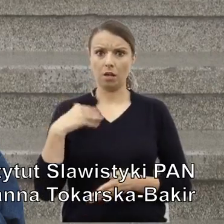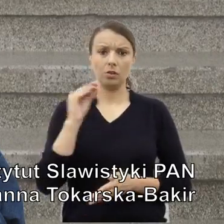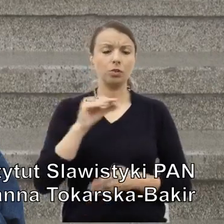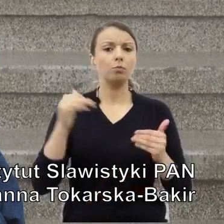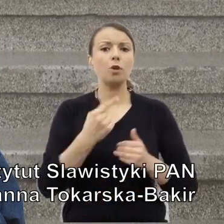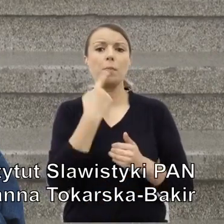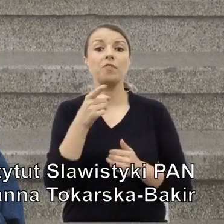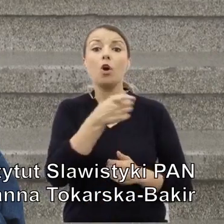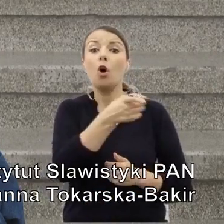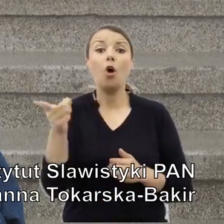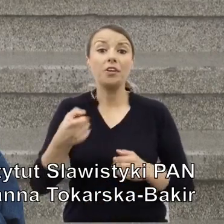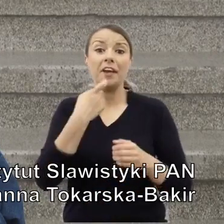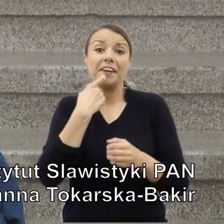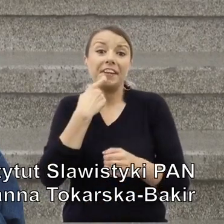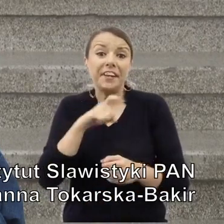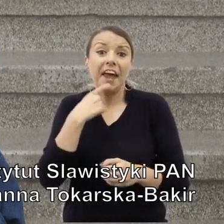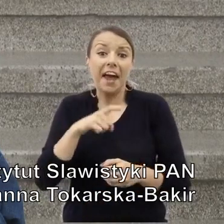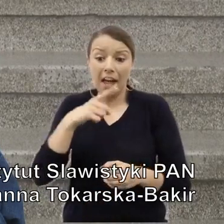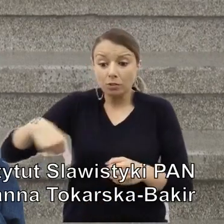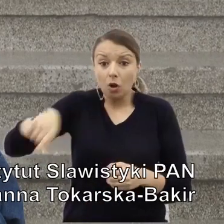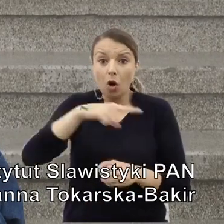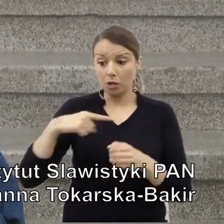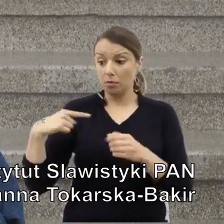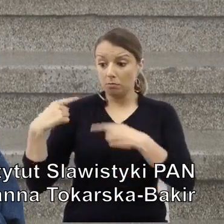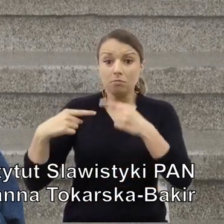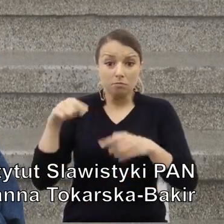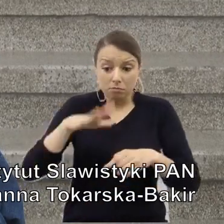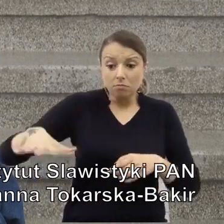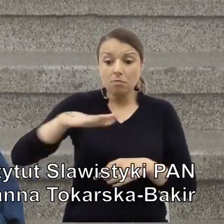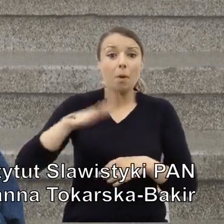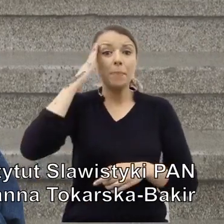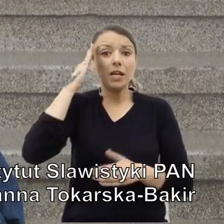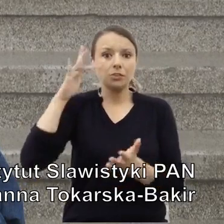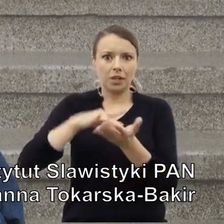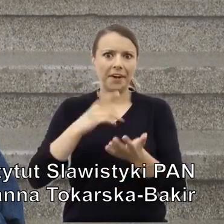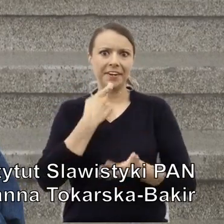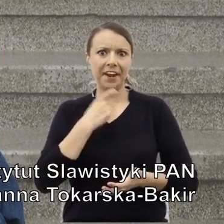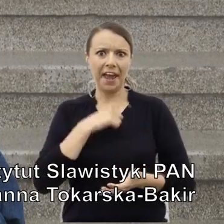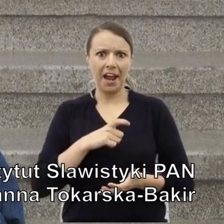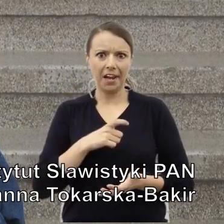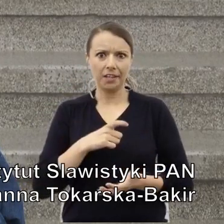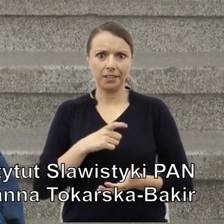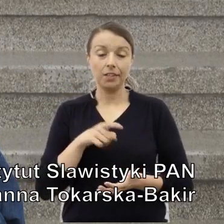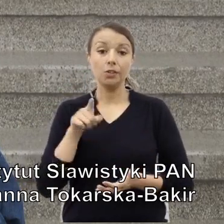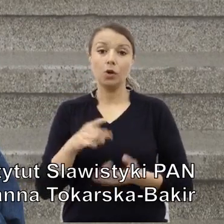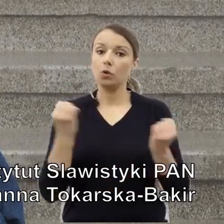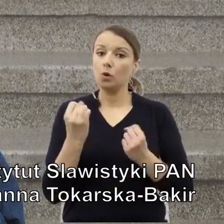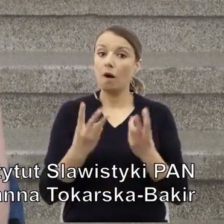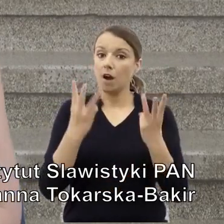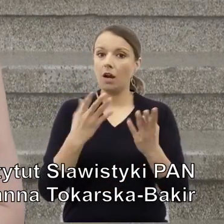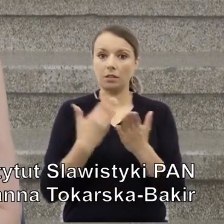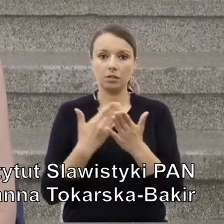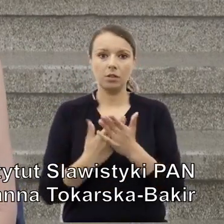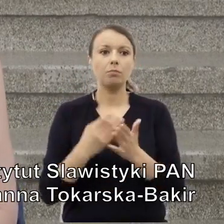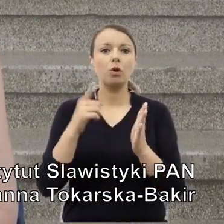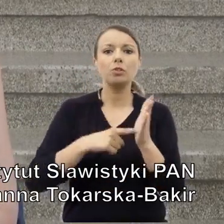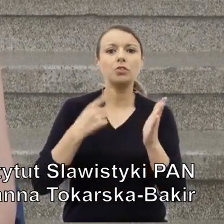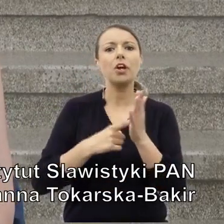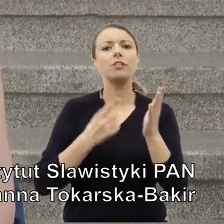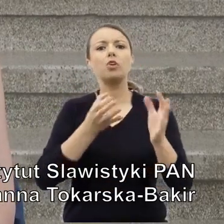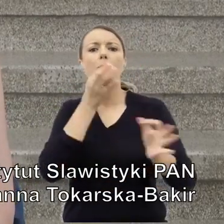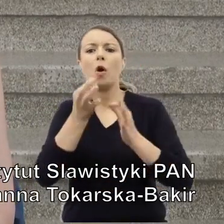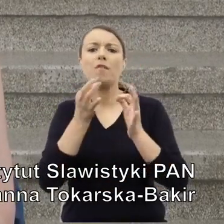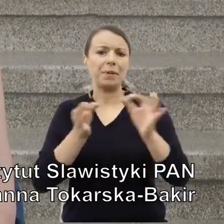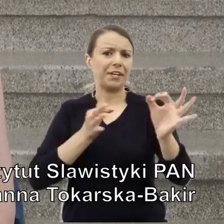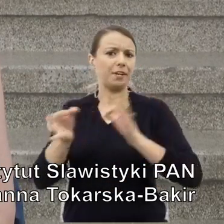byli Kielczanie, to byli ludzie z Kieleckiego. To jest bardzo ważne, ponieważ często w historiografii przedstawiano